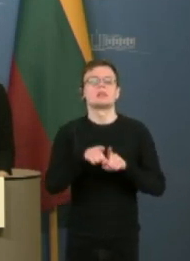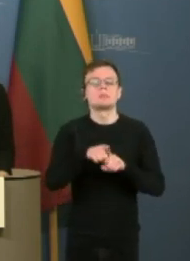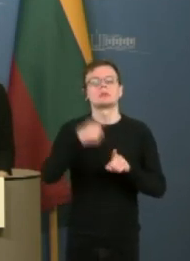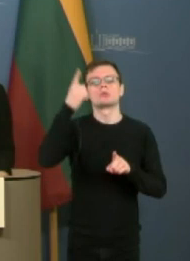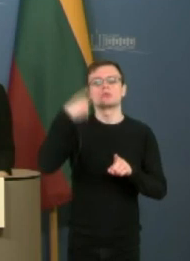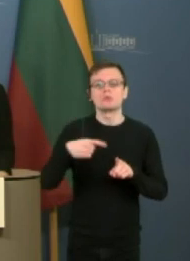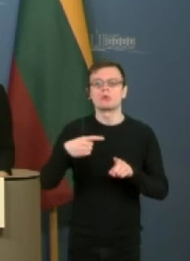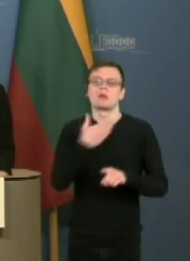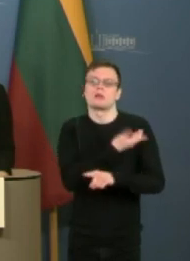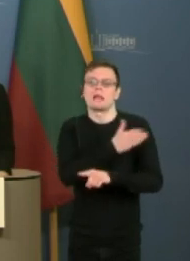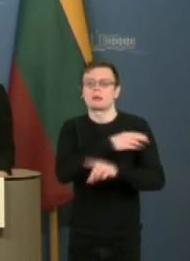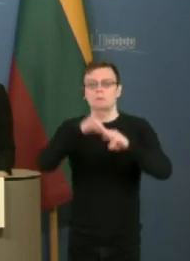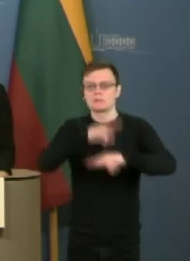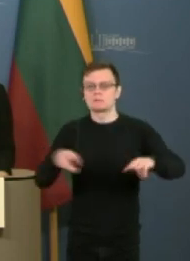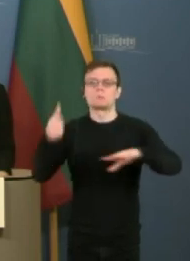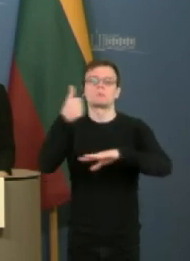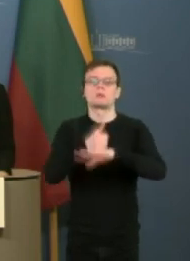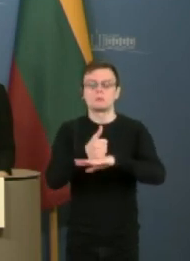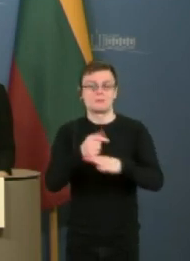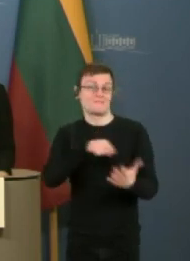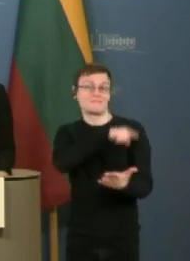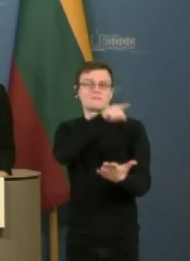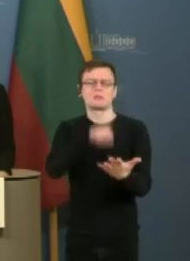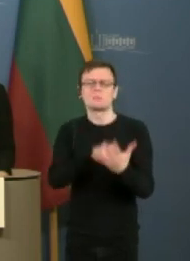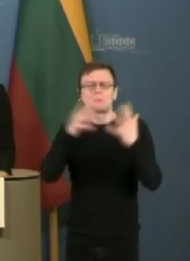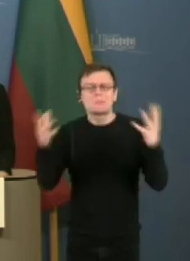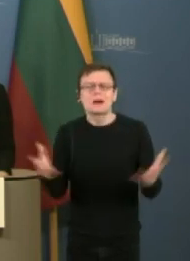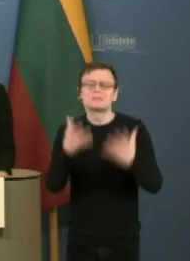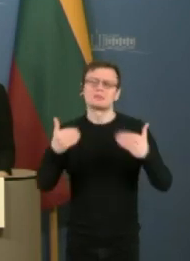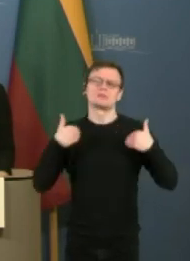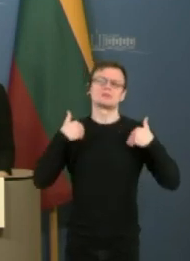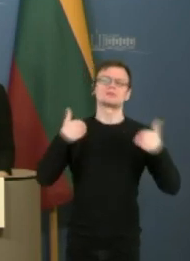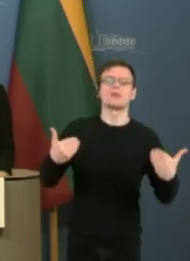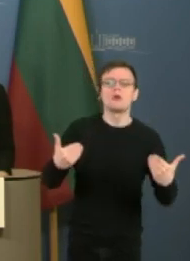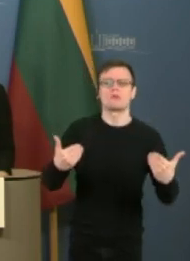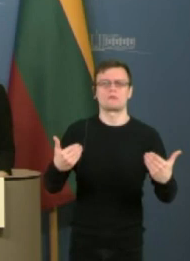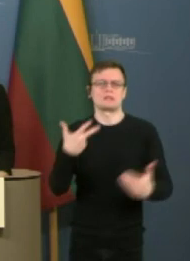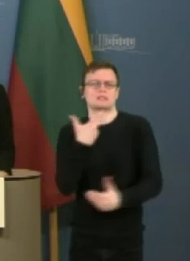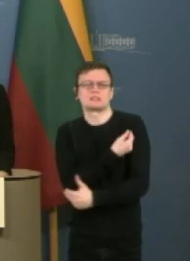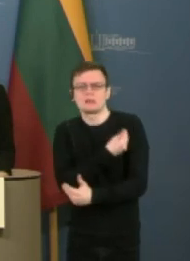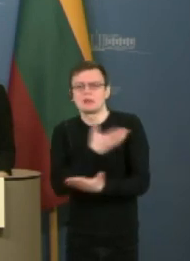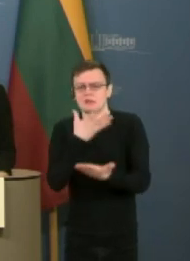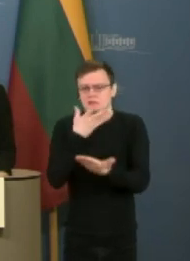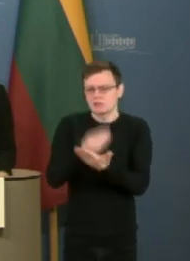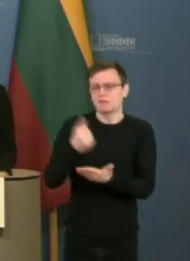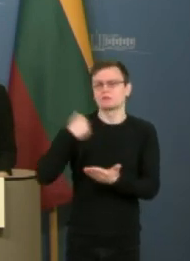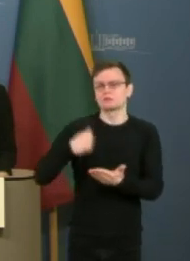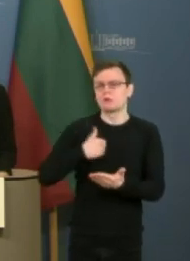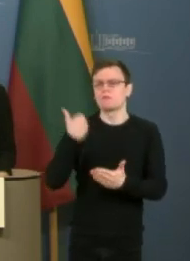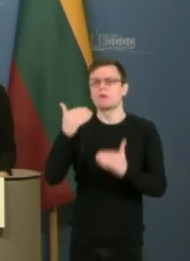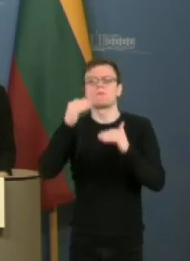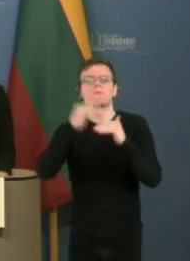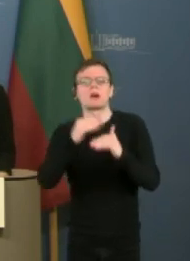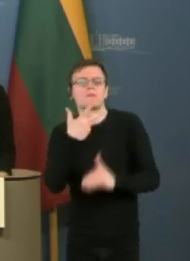ministrui pirmininkui. Kai paskatintumėt, patartumėt, na, skiepyti savo tautiečius, čia Lietuvoje vakarietišką